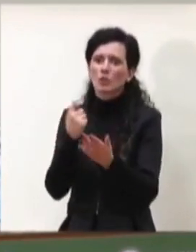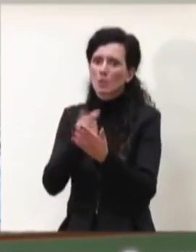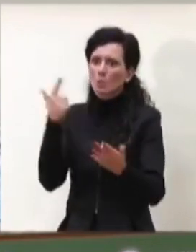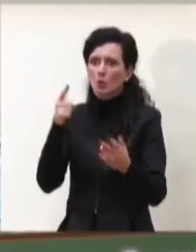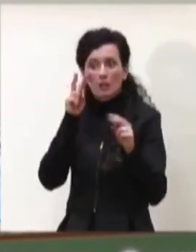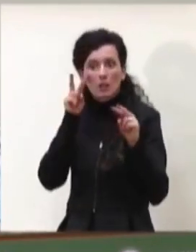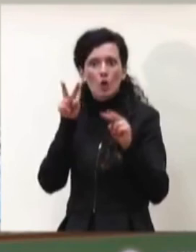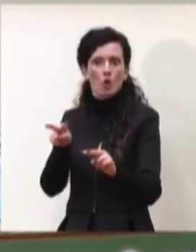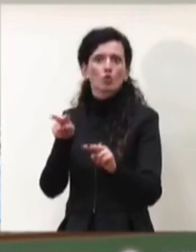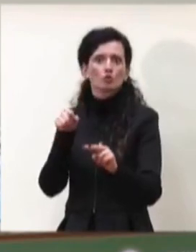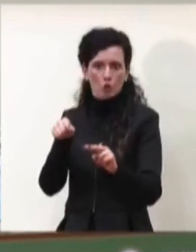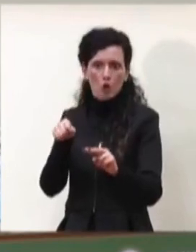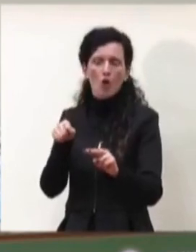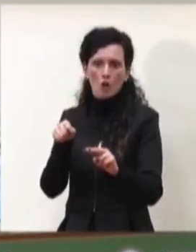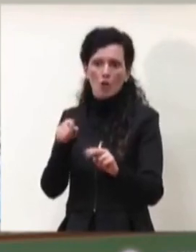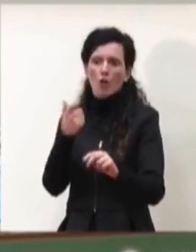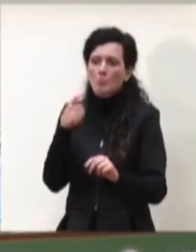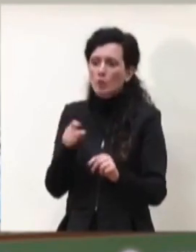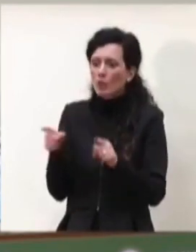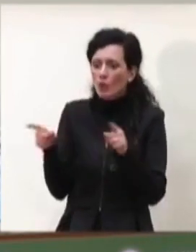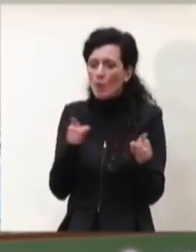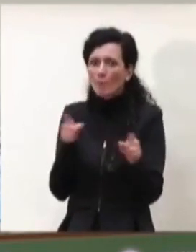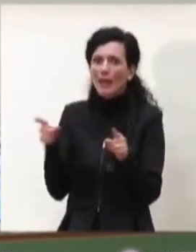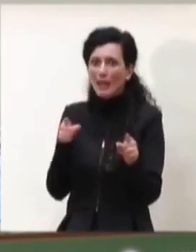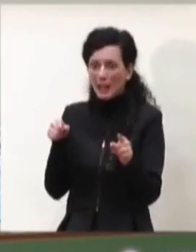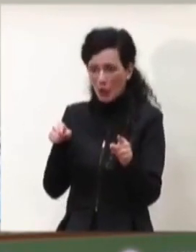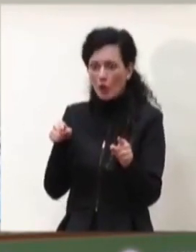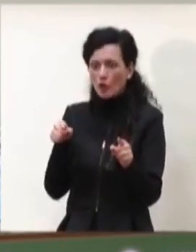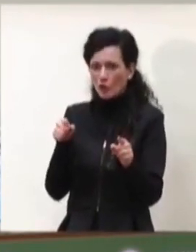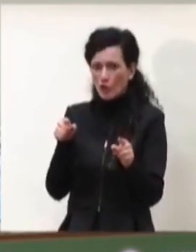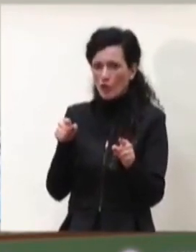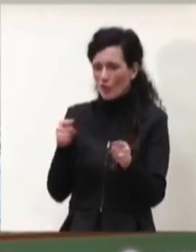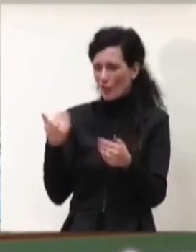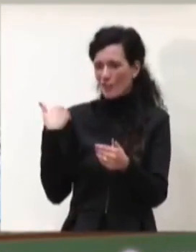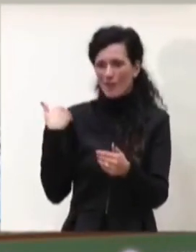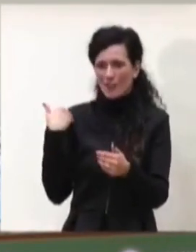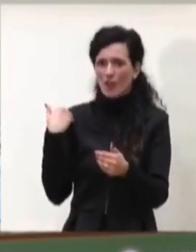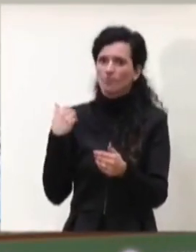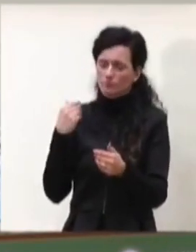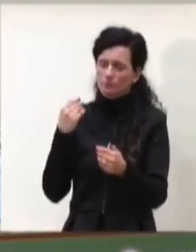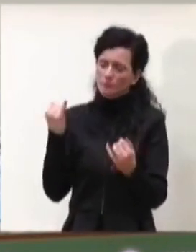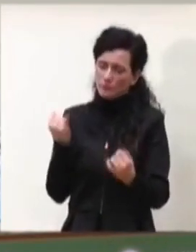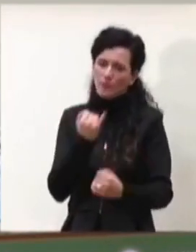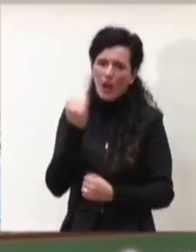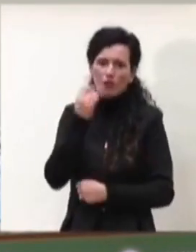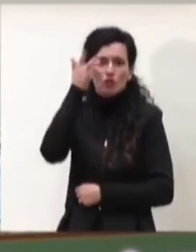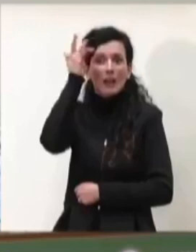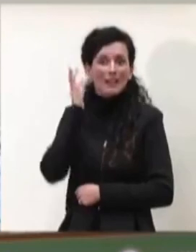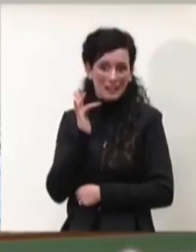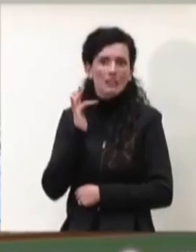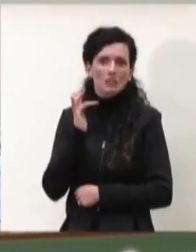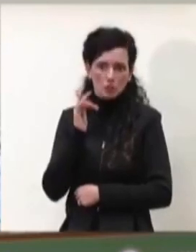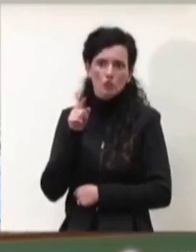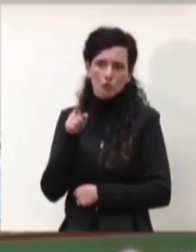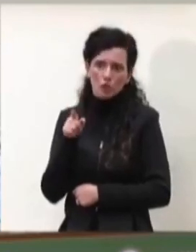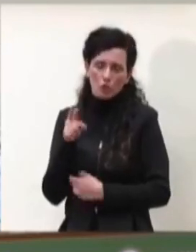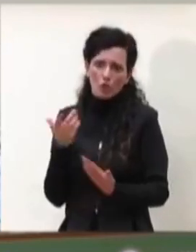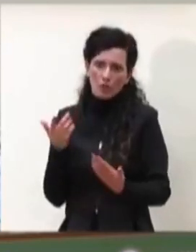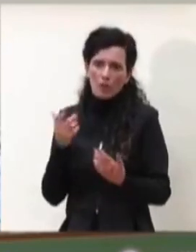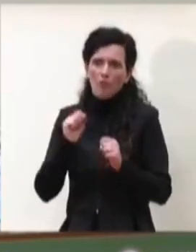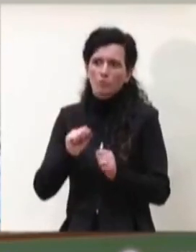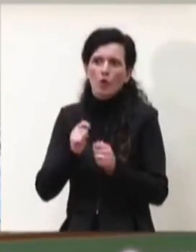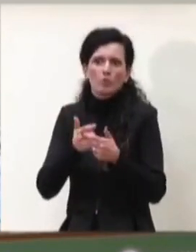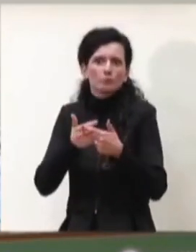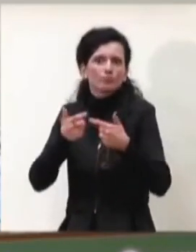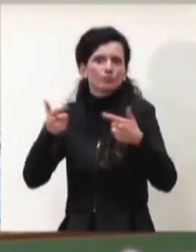controllo in un periodo che era potenzialmente a rischio significativo di poter